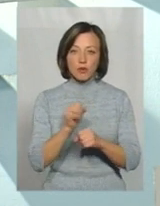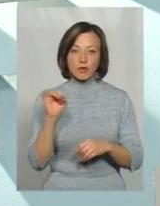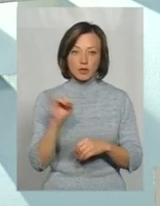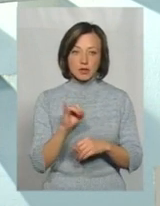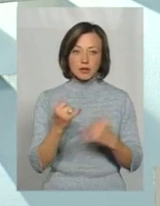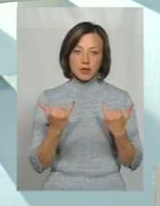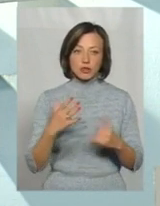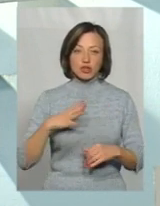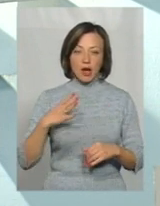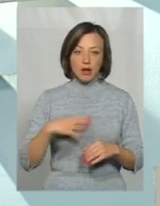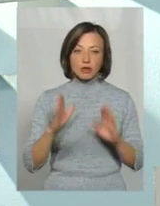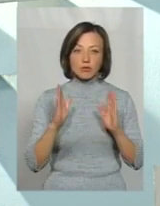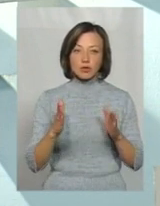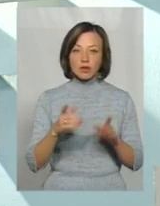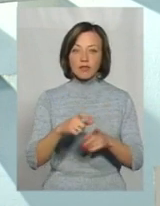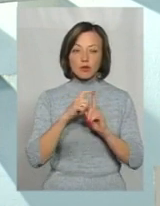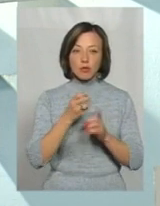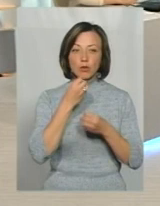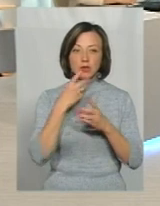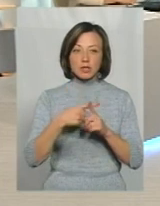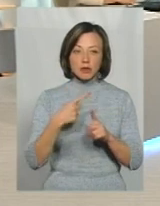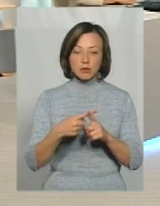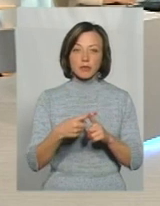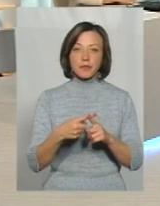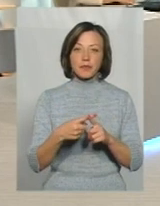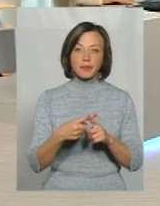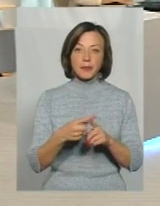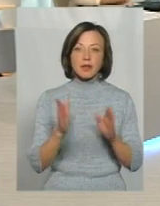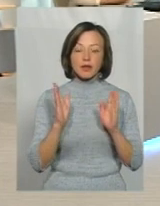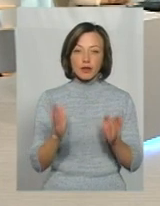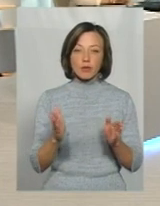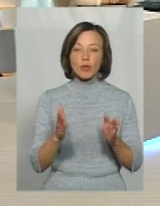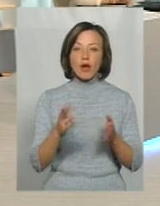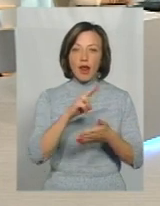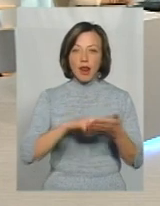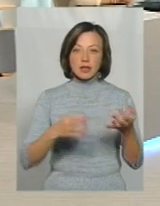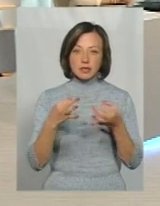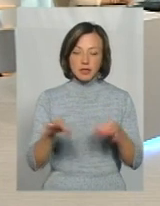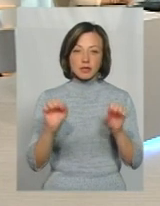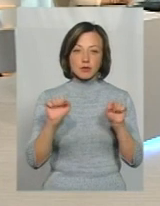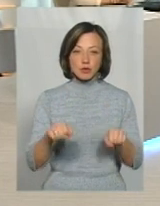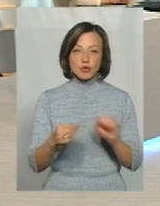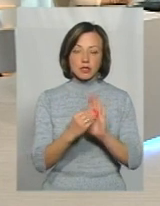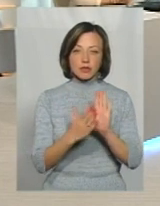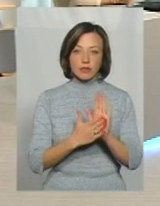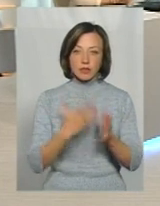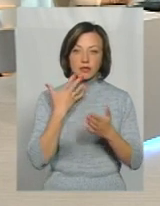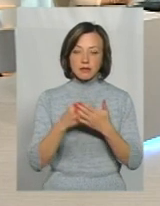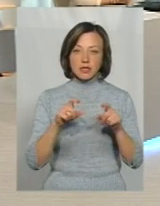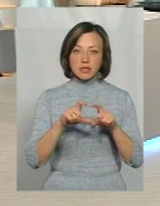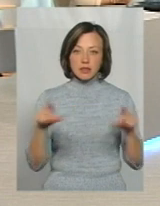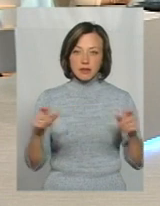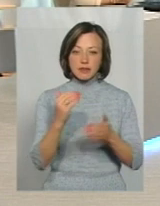наразі чекаємо, що буде відповідь позитивна, і ліцензію вони отримують. Як тільки буде у них ліцензія, вони зможуть зареєструвати свій заклад в